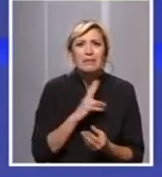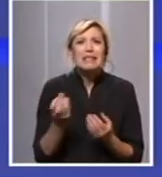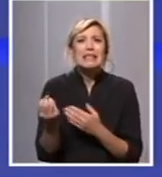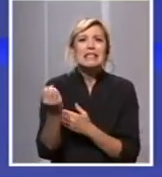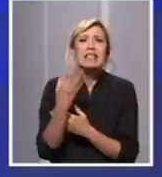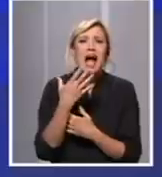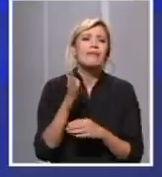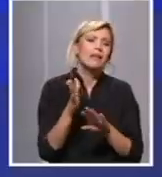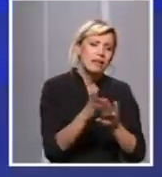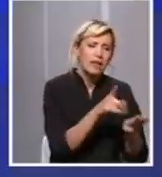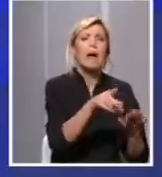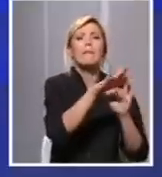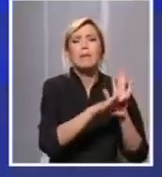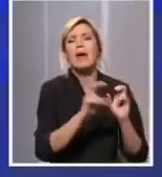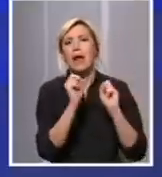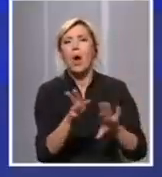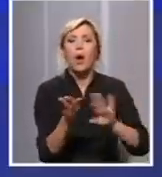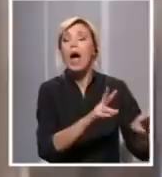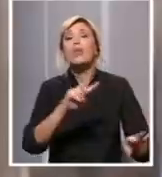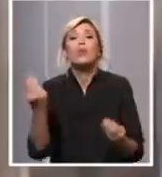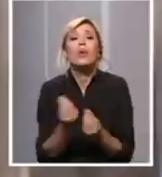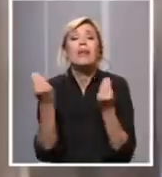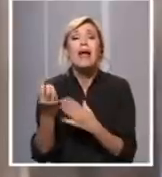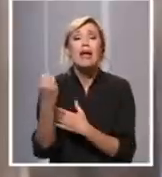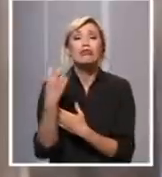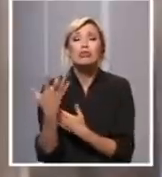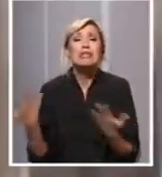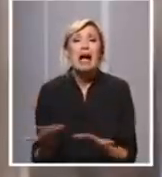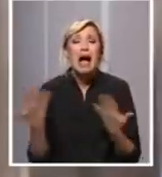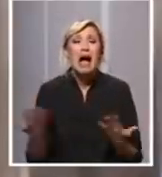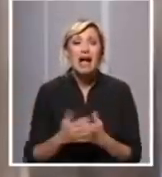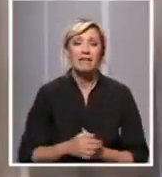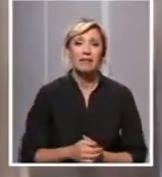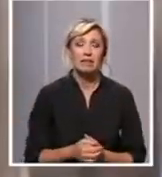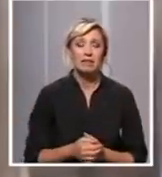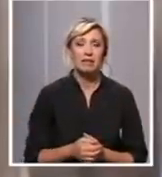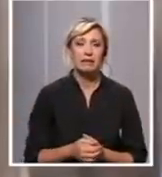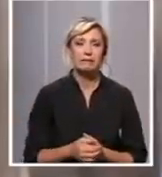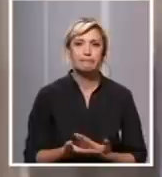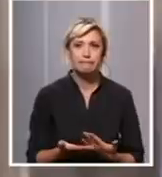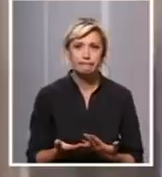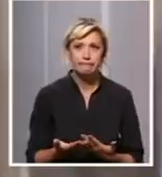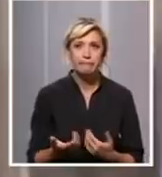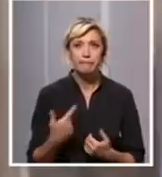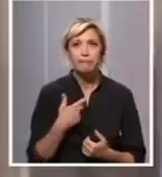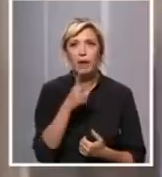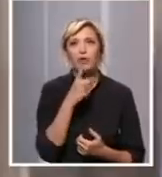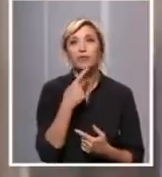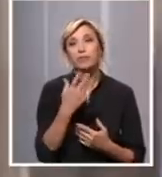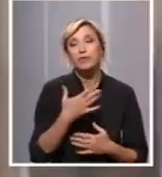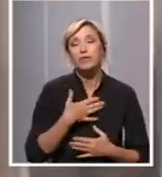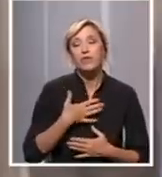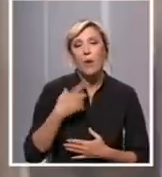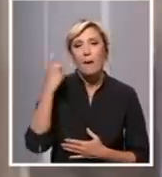svi pridržavamo mera? Mislim da, izvinjavam se, možda sam sad malo agresivni, ali želim da kažem svoje mišlje, mislim da tu